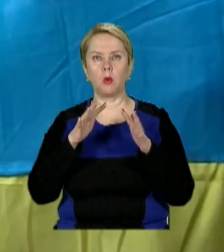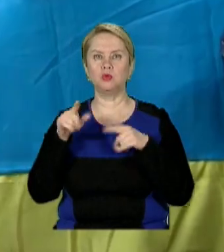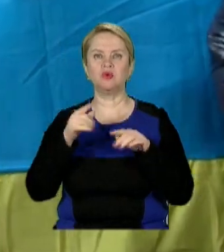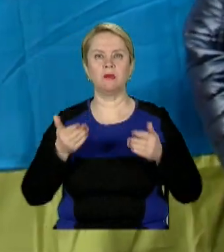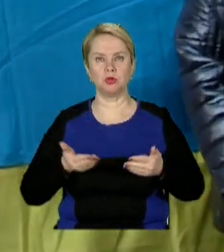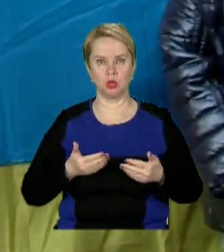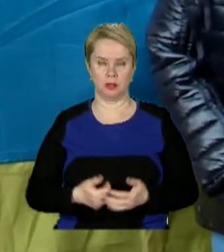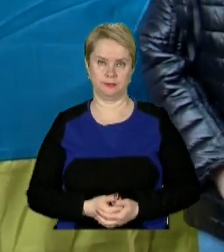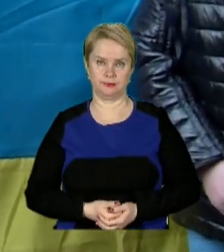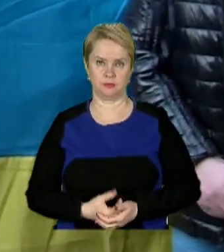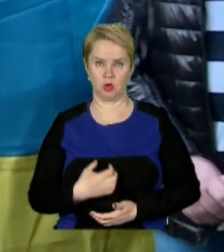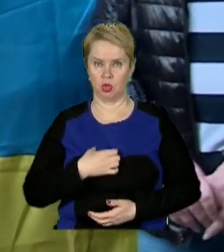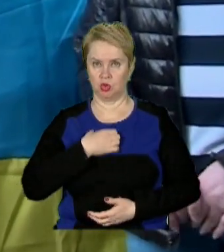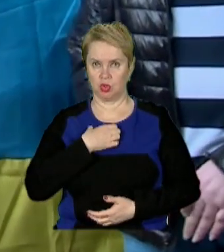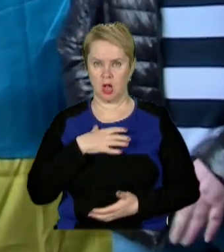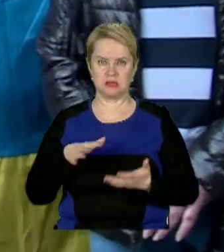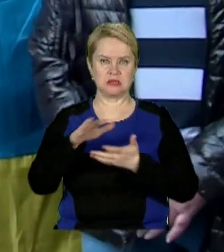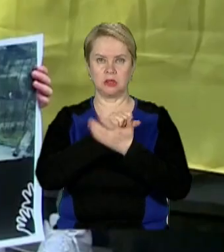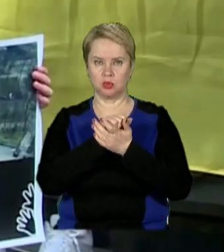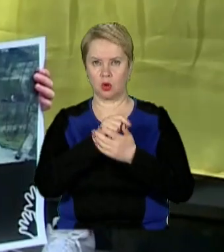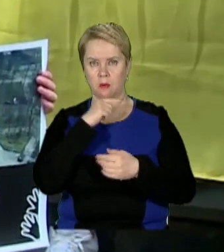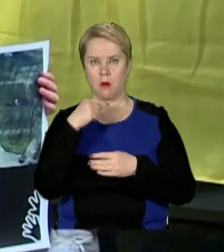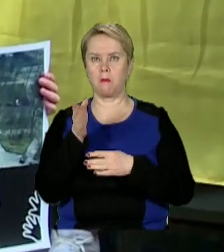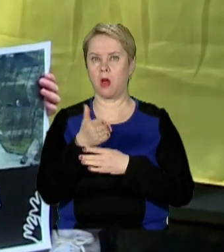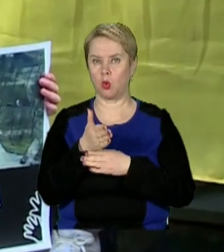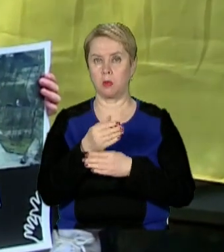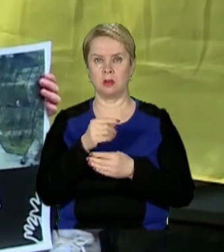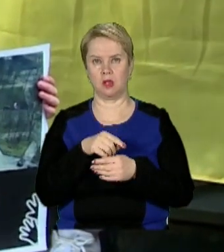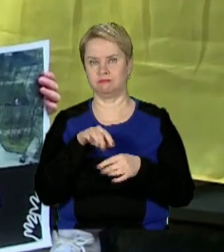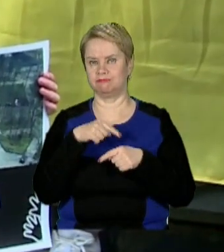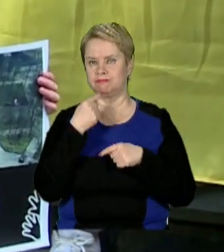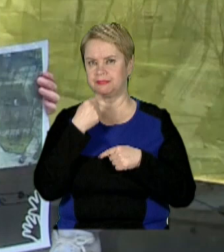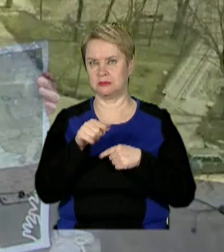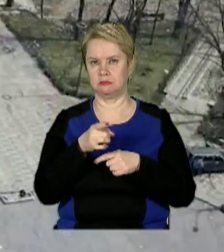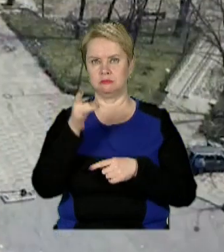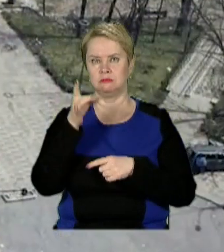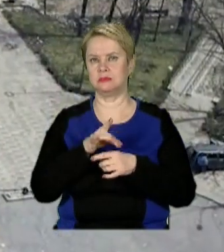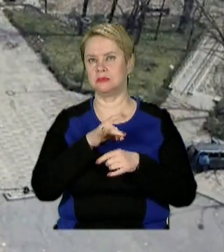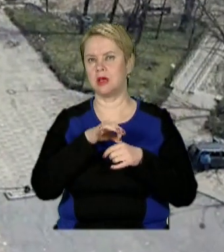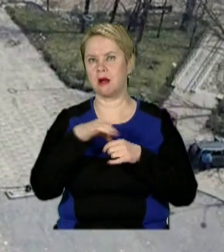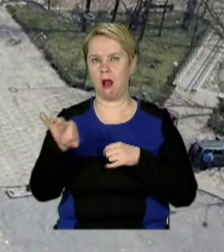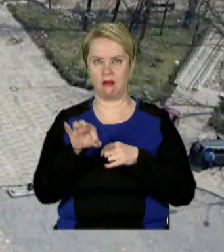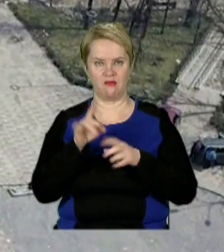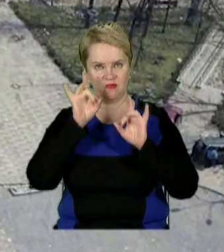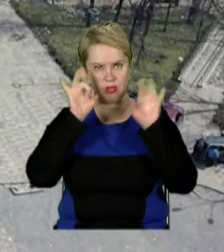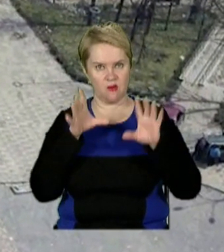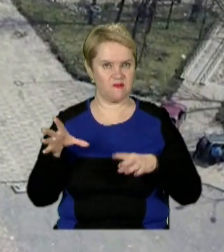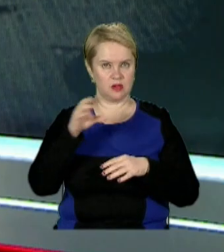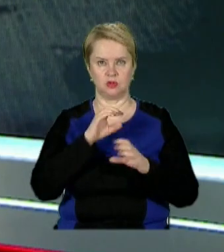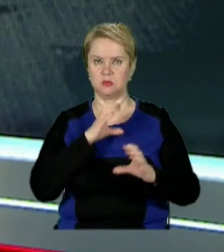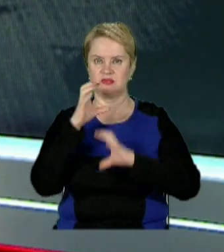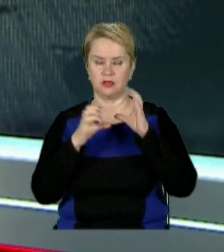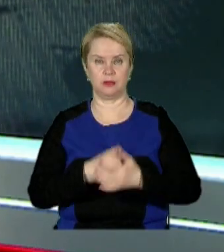вони пережили. Жах знищеного окупантами Маріуполя і найцинічніший теракт у драмтеатрі тепер відомі і в усьому